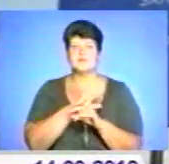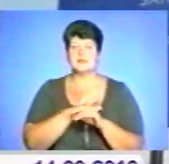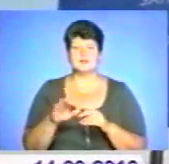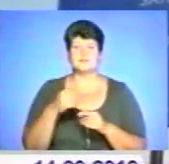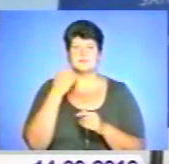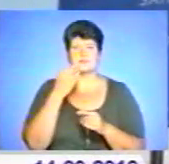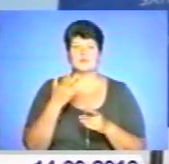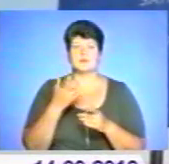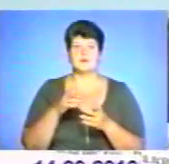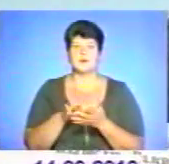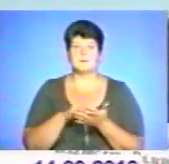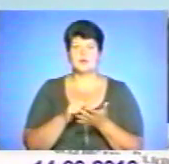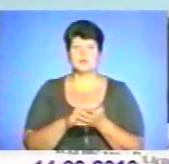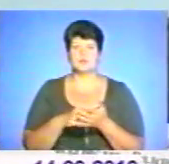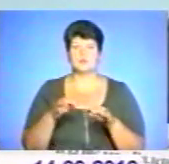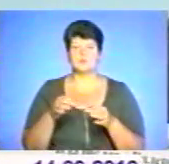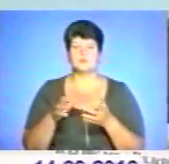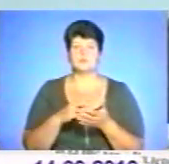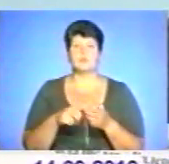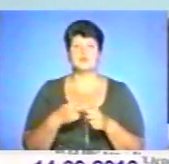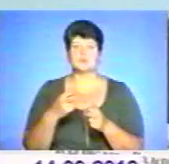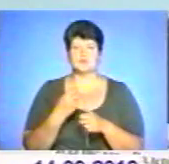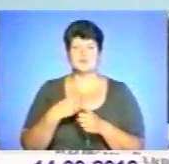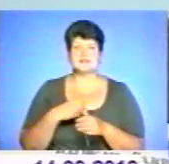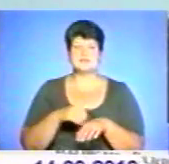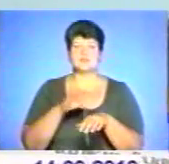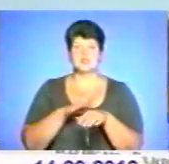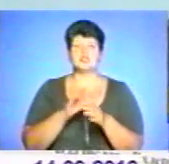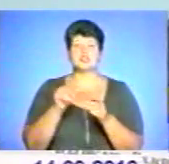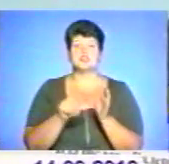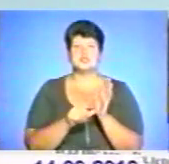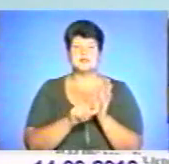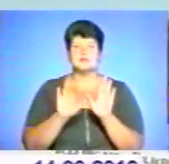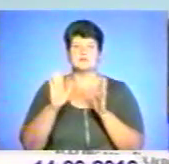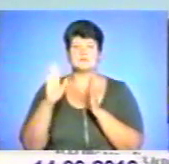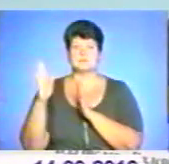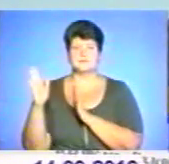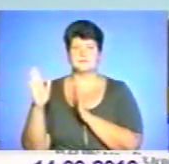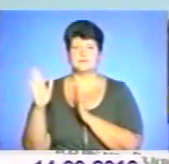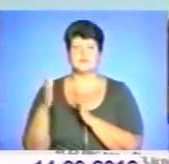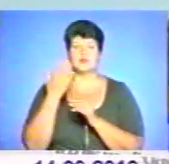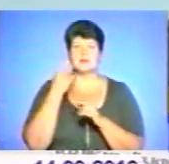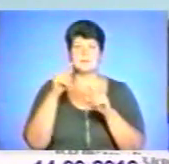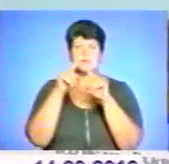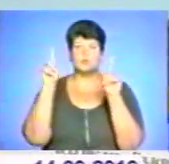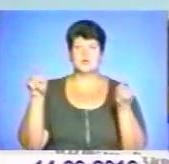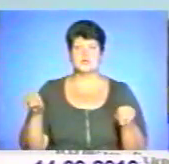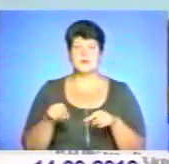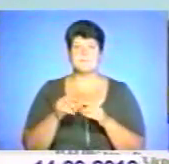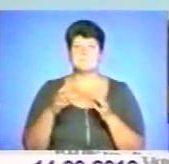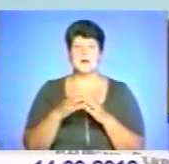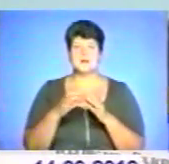майно опонентам пошкодити. У нас зафіксувано шість таких випадків, коли білборди партії регіонів